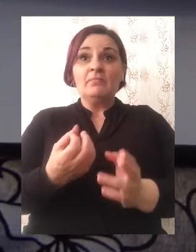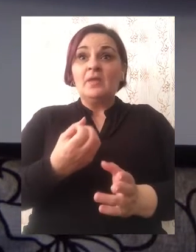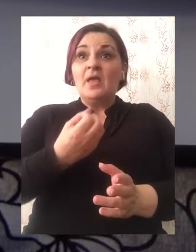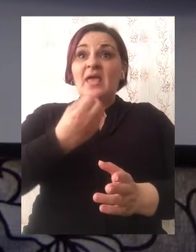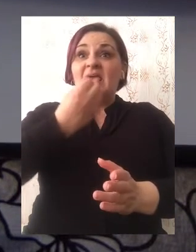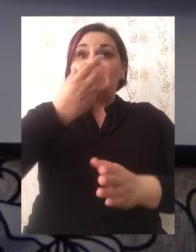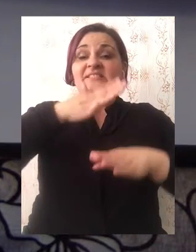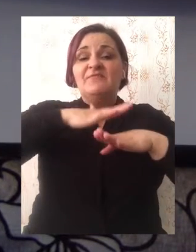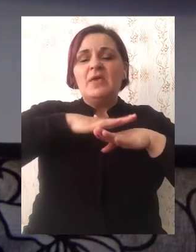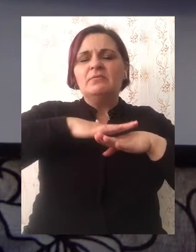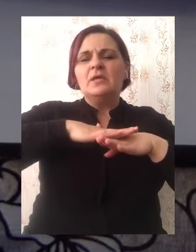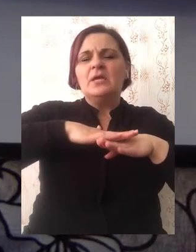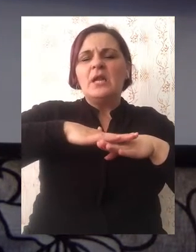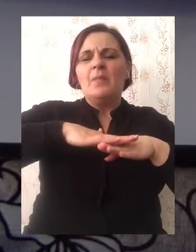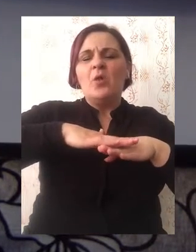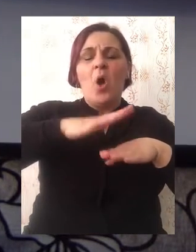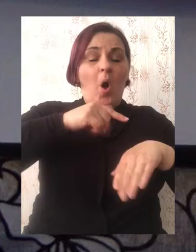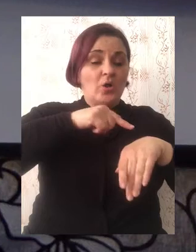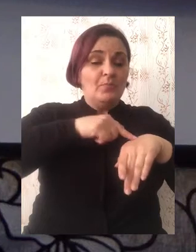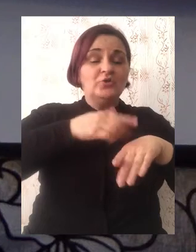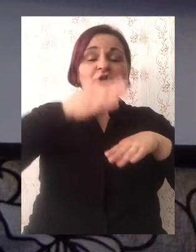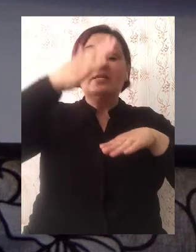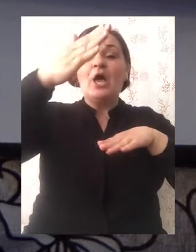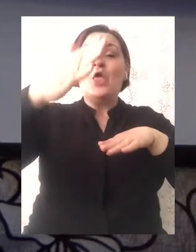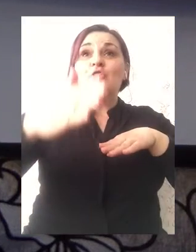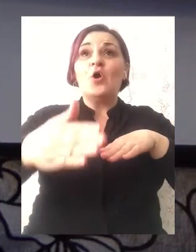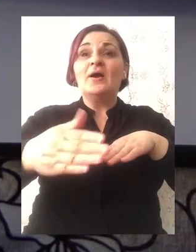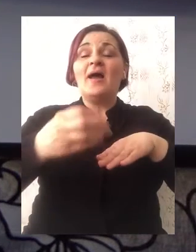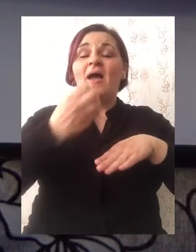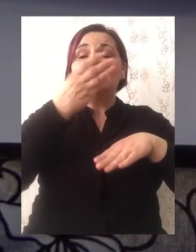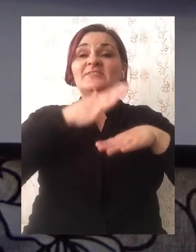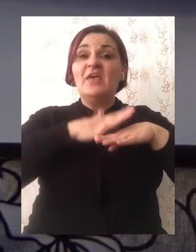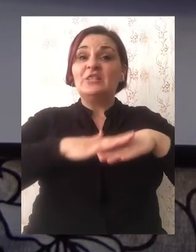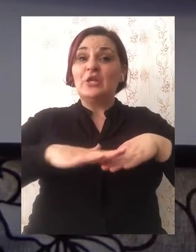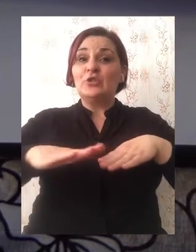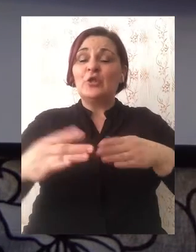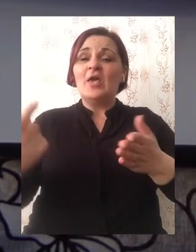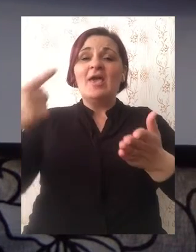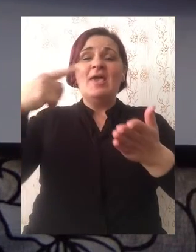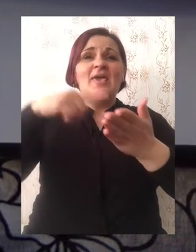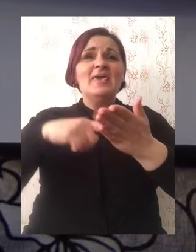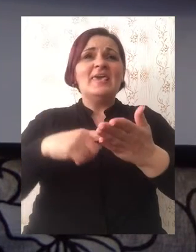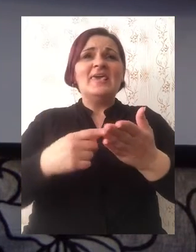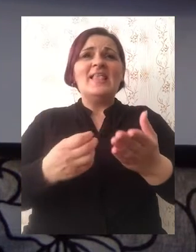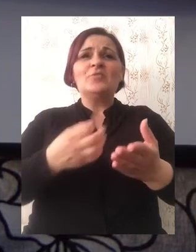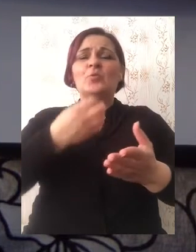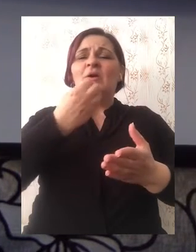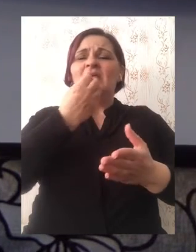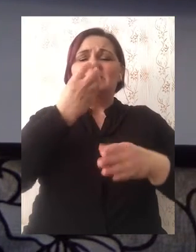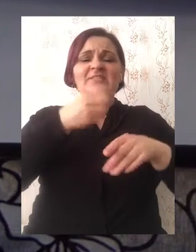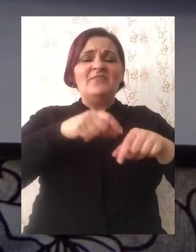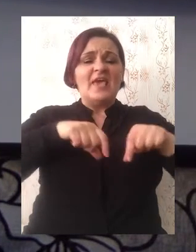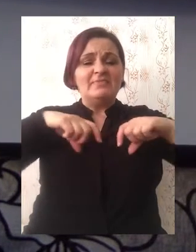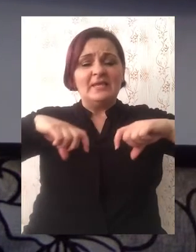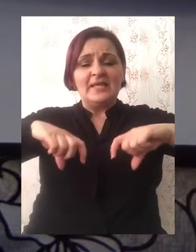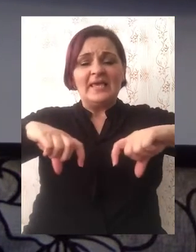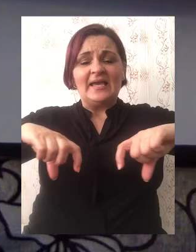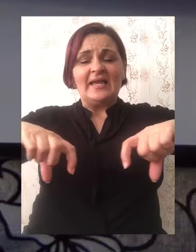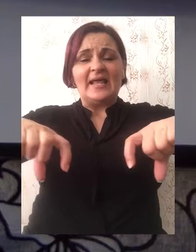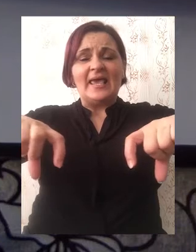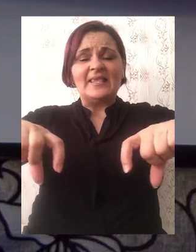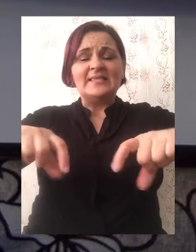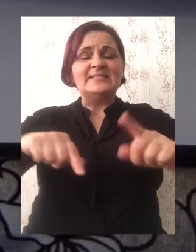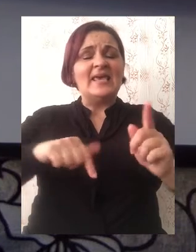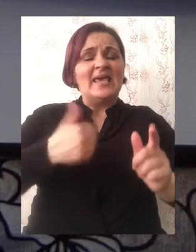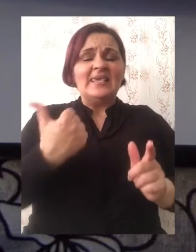Cvjetna polja prostiru se od početka do kraja Cvjetne doline. Hiljade cvjetnih gredica su raspoređene s